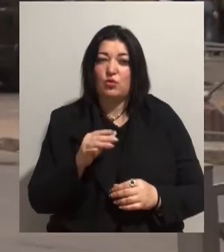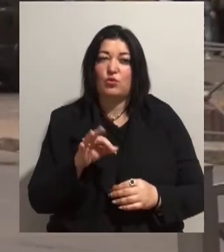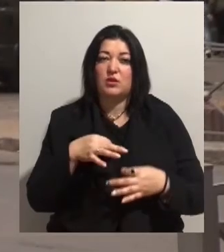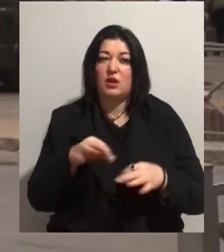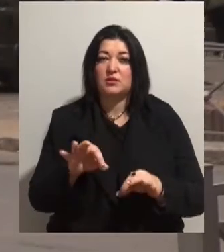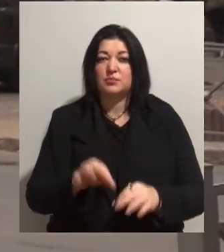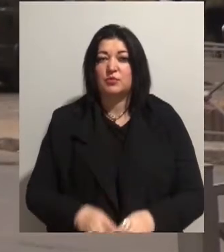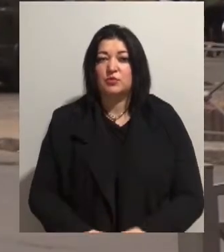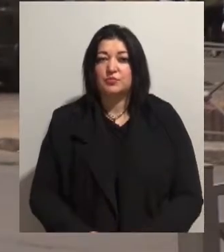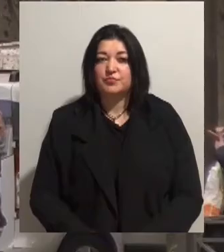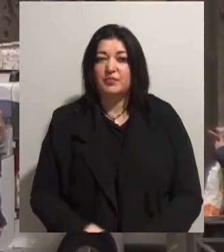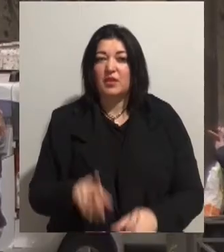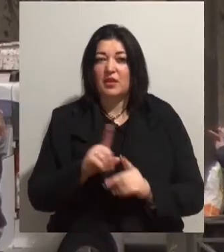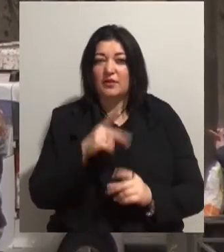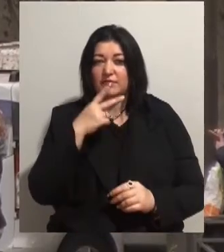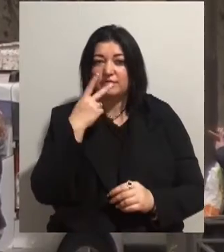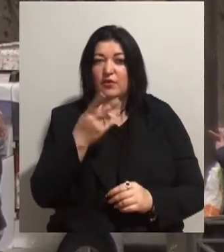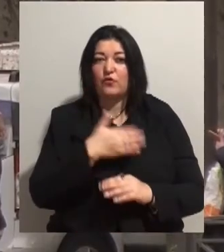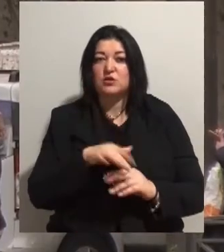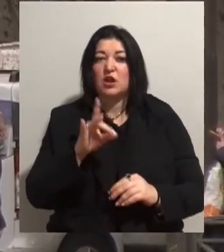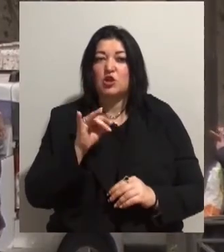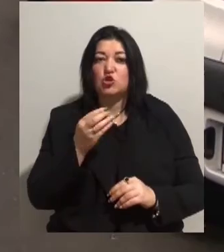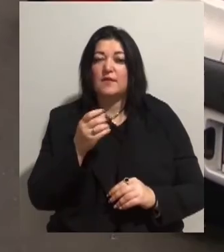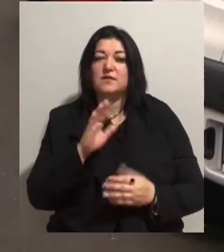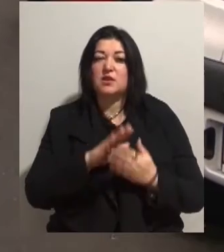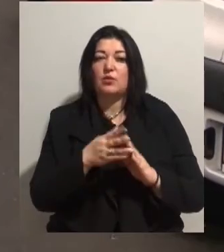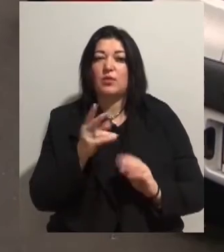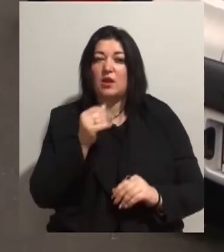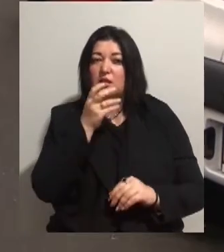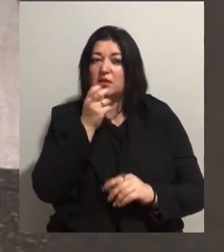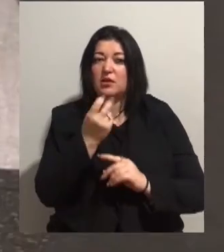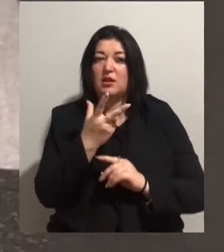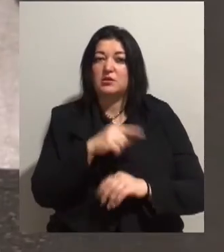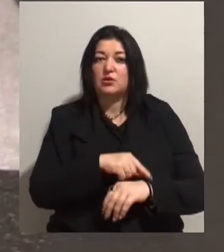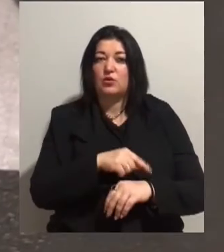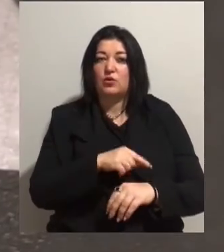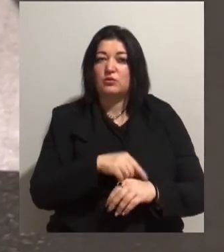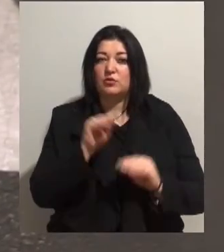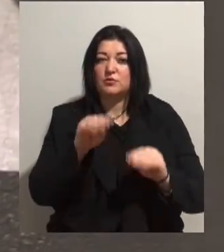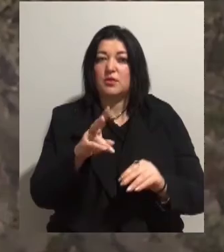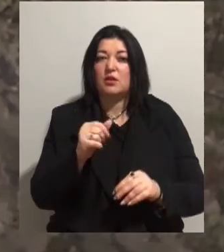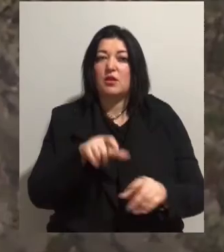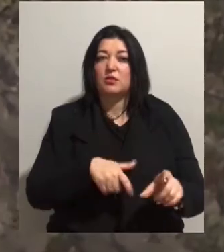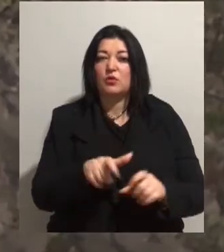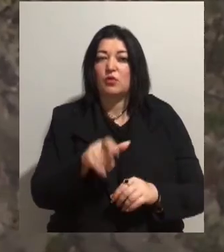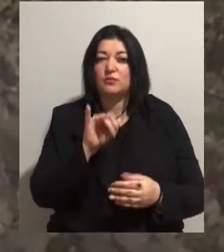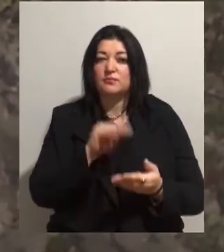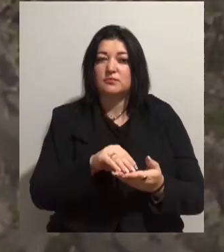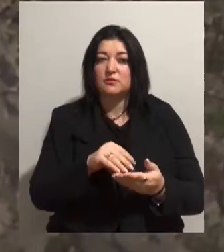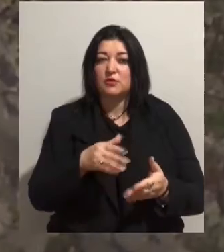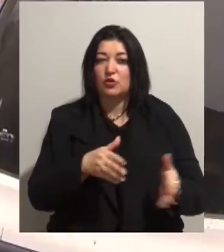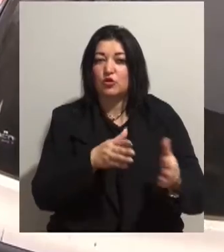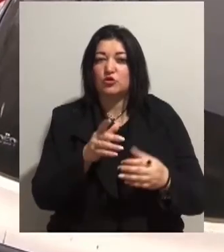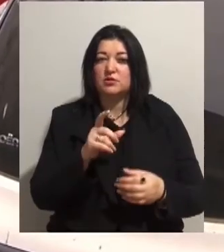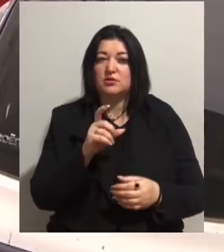Так виглядала вулиця Рішельєвська станом на 13-ту годину. Розмітку на дорогу нанесли та встановили дорожні знаки із позначенням, що